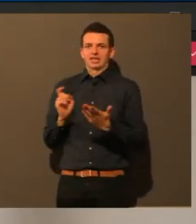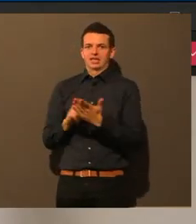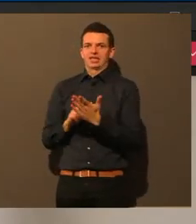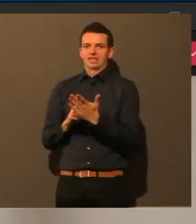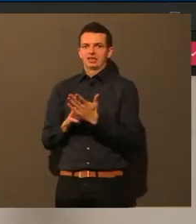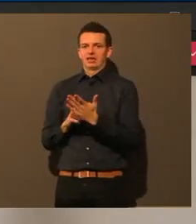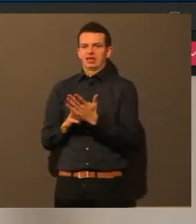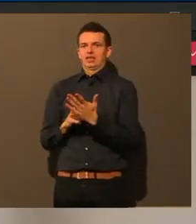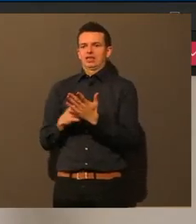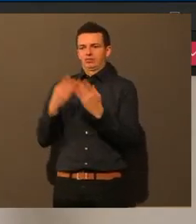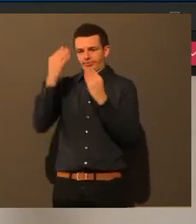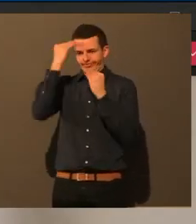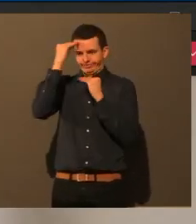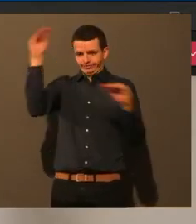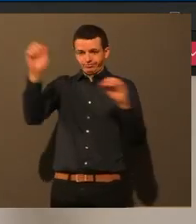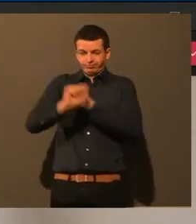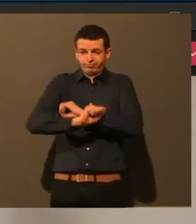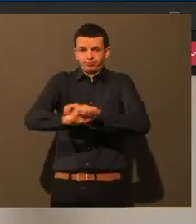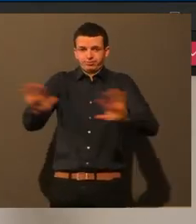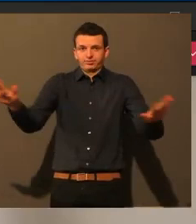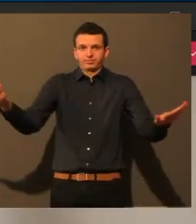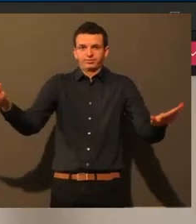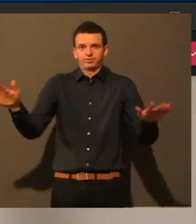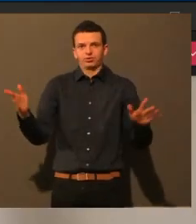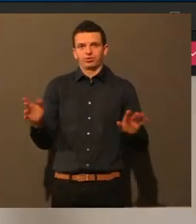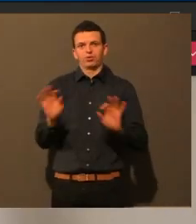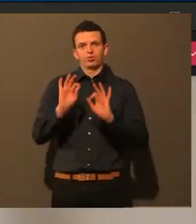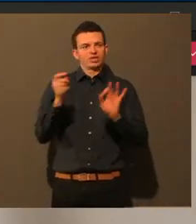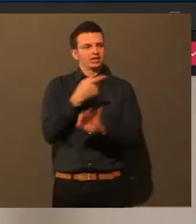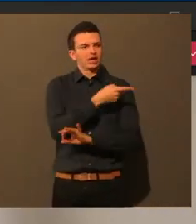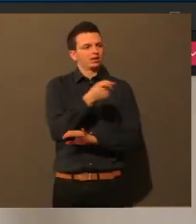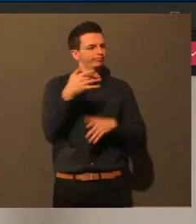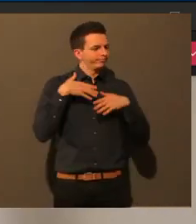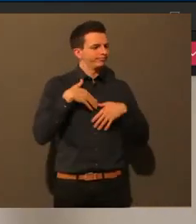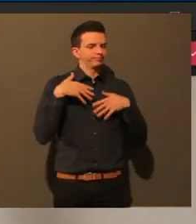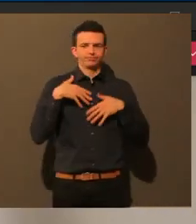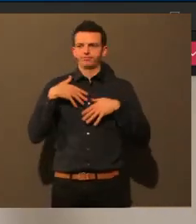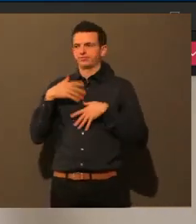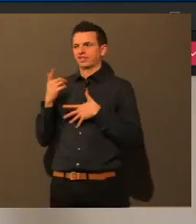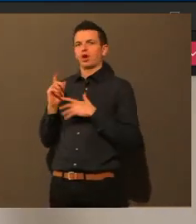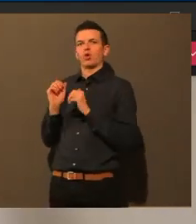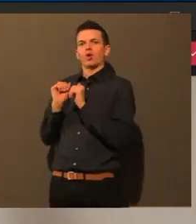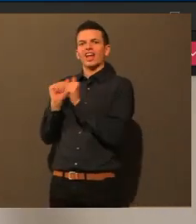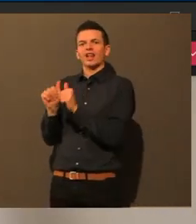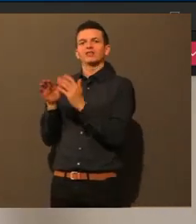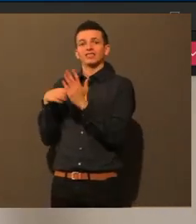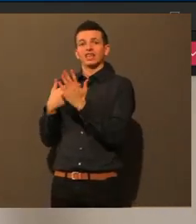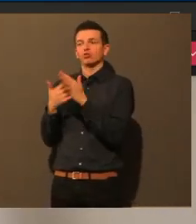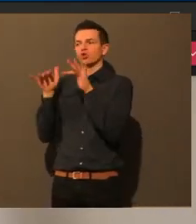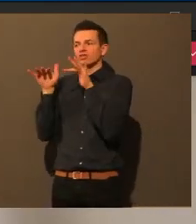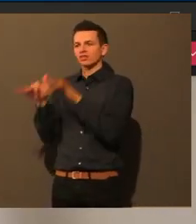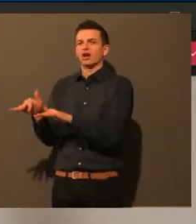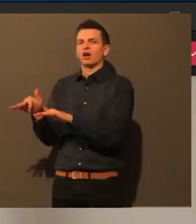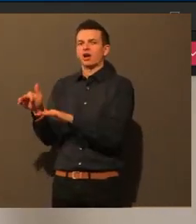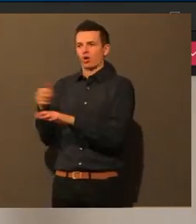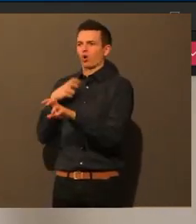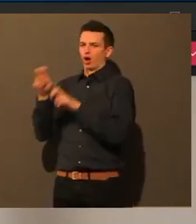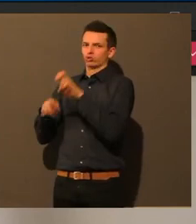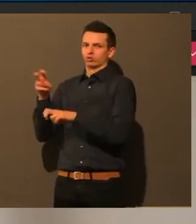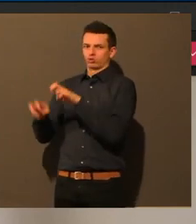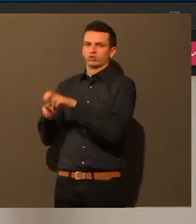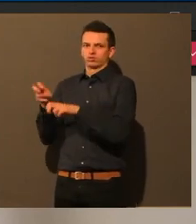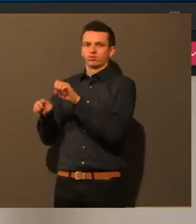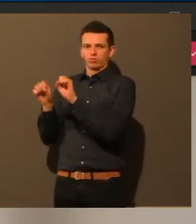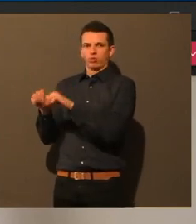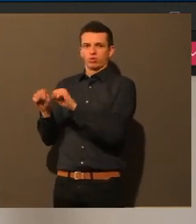Multiplikationseffekte, die man da machen könnte, dass die Hilfsangebote untereinander besser klar sind, was gibt es